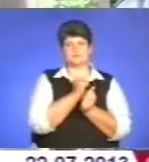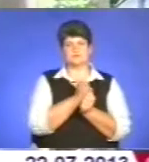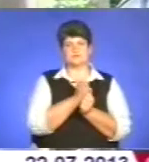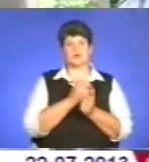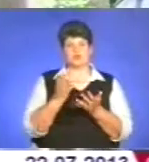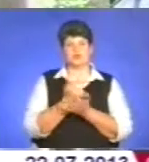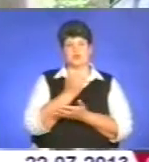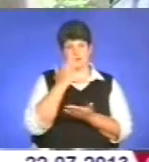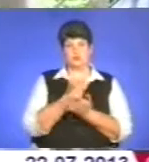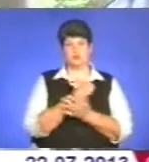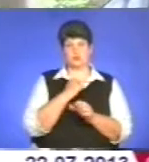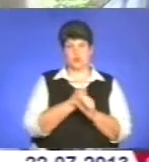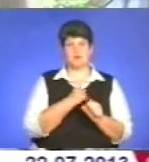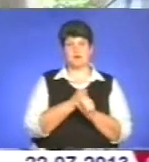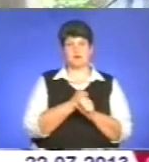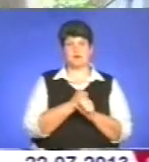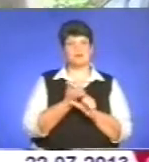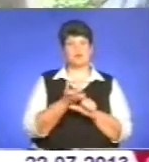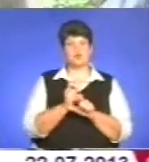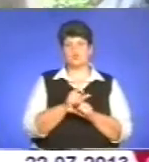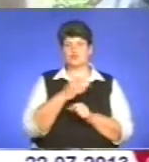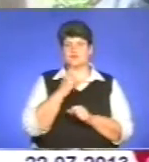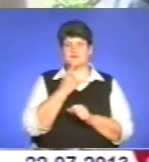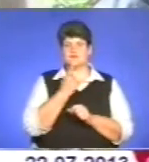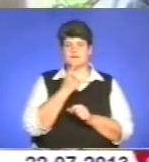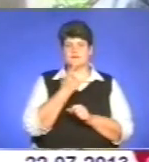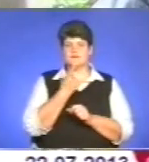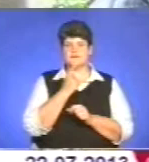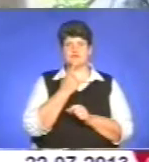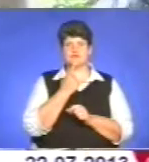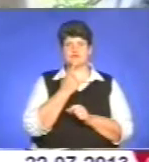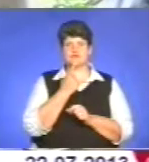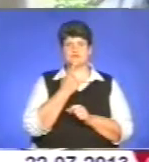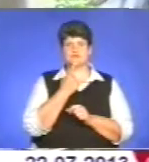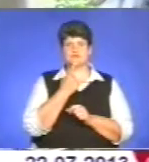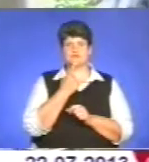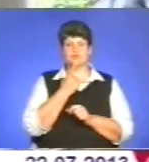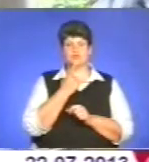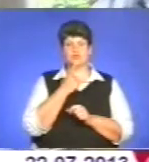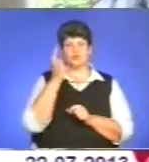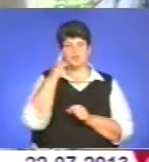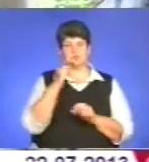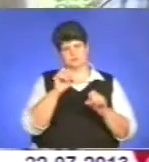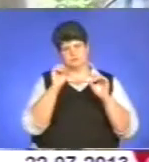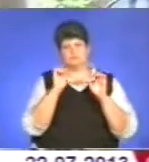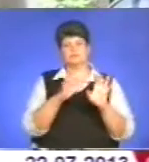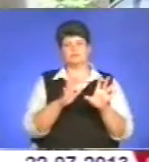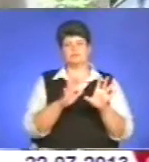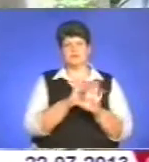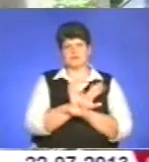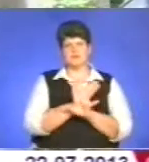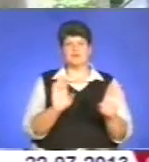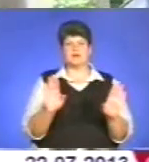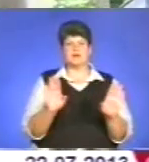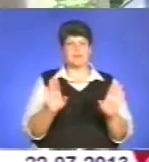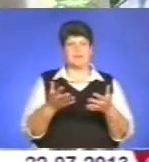зробив таке. А то дуже тяжко. Щоб був, покинув. А що був, покинув, і так подолго, що в